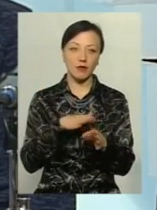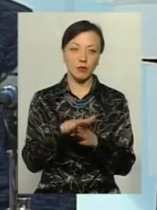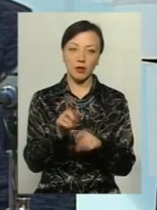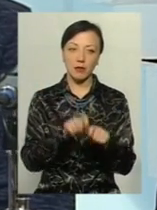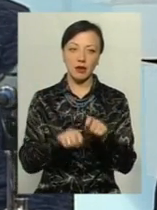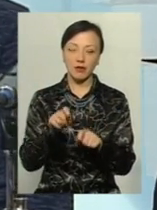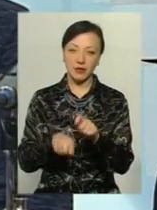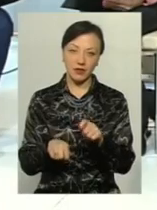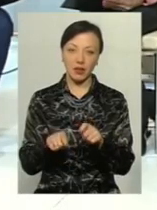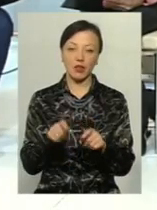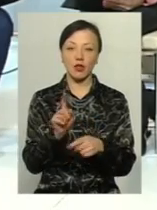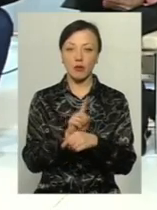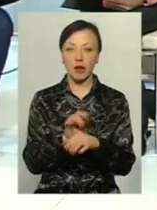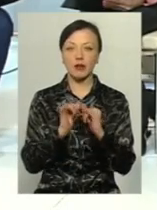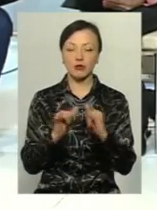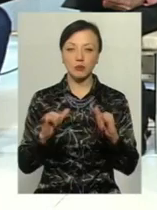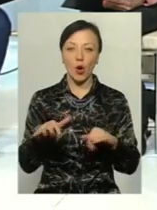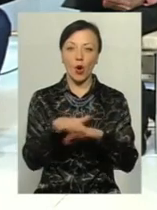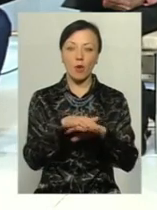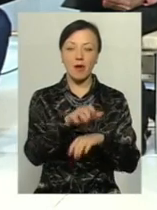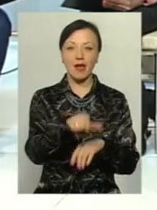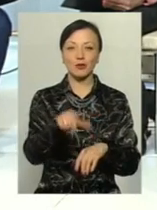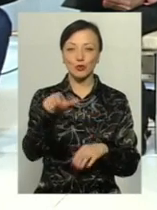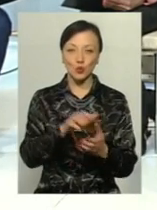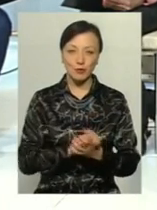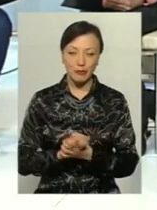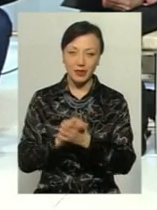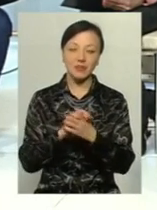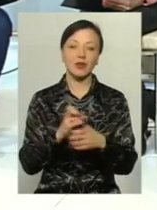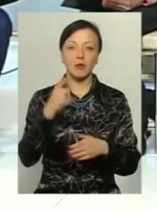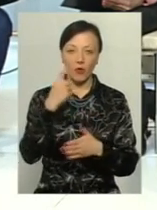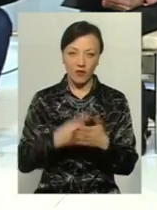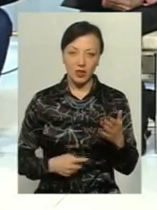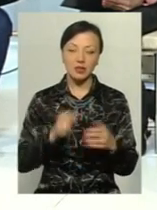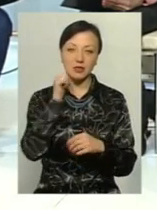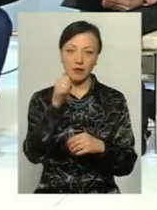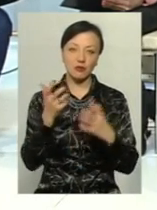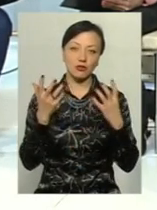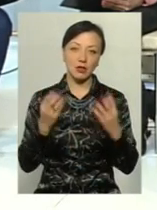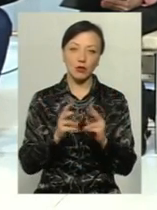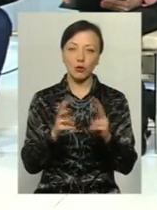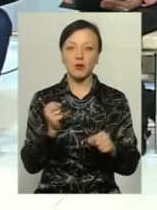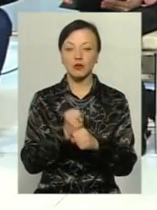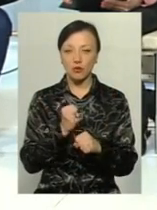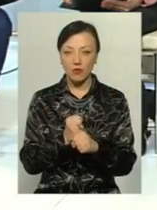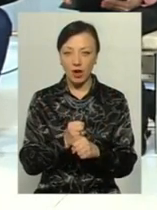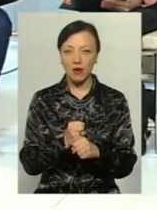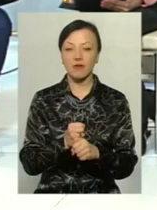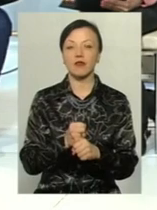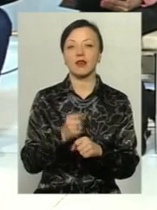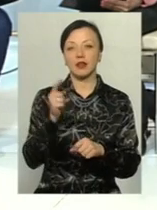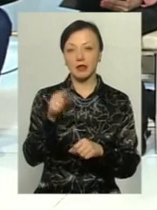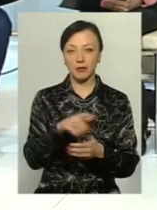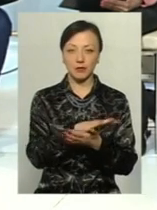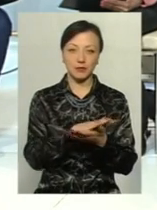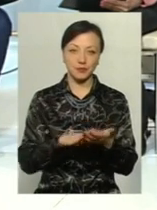перевірка на міцність. Це нормальний розвиток громадянського суспільства. впевненість тому, що справа правильна. що на завтрашній день той, хто працював в громадянському суспільстві,